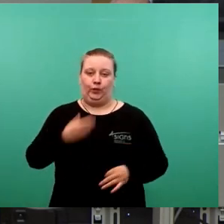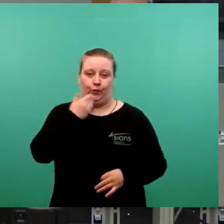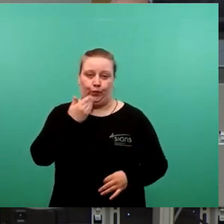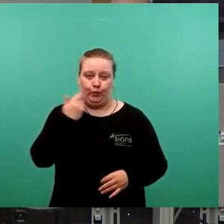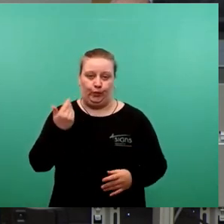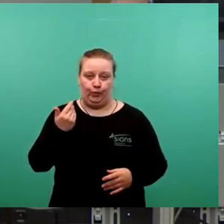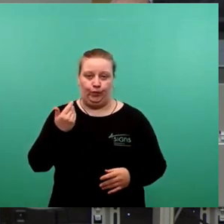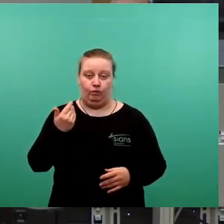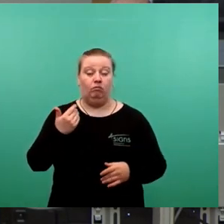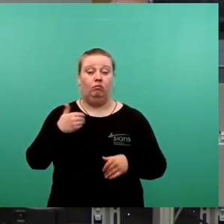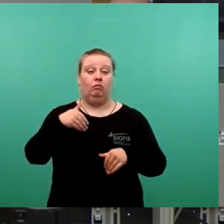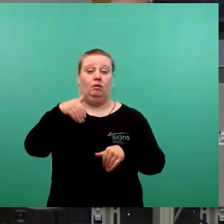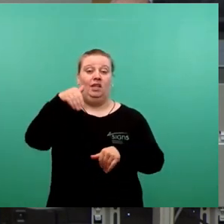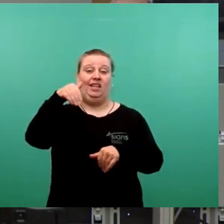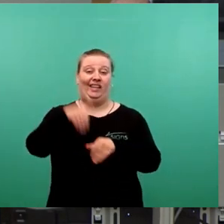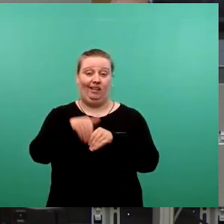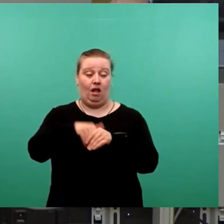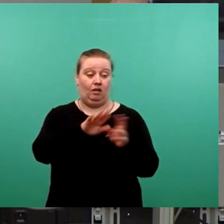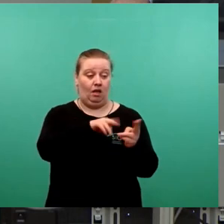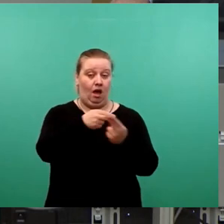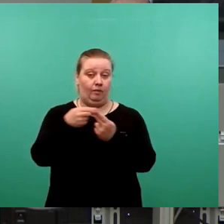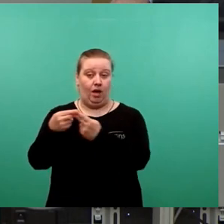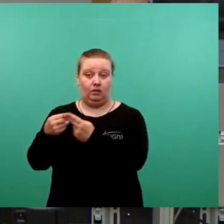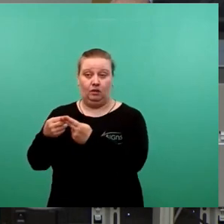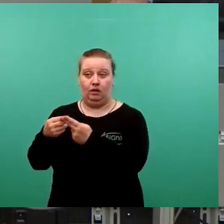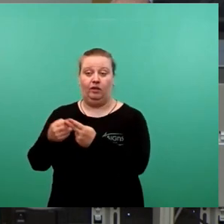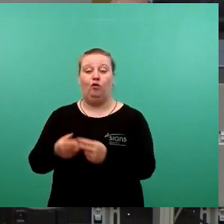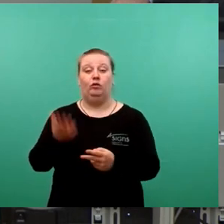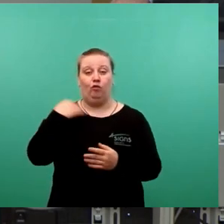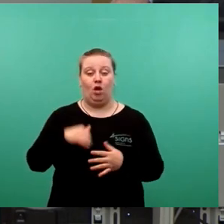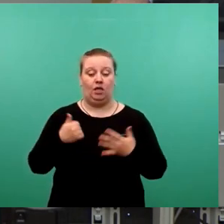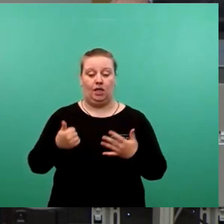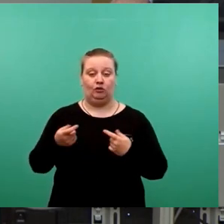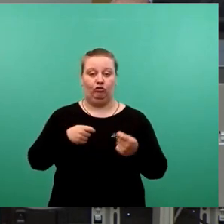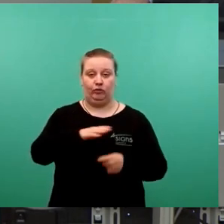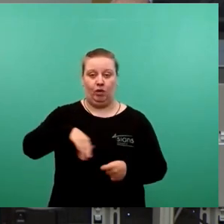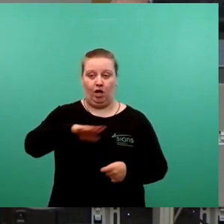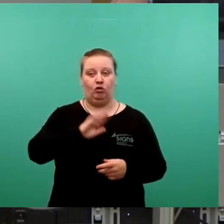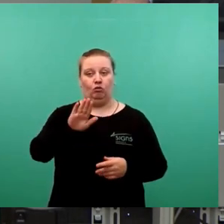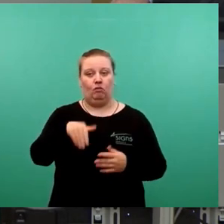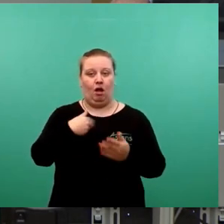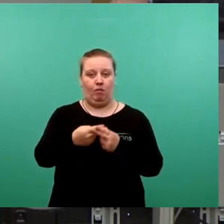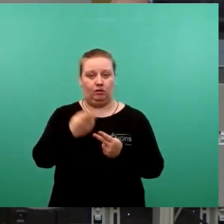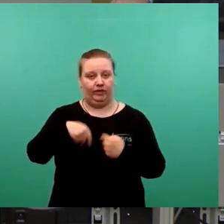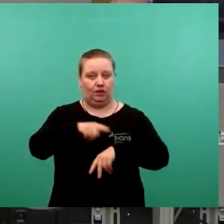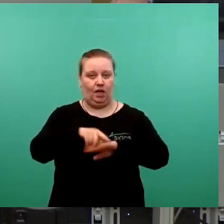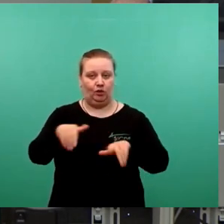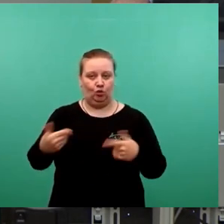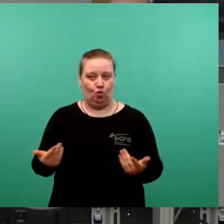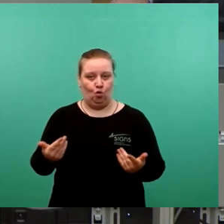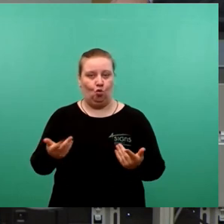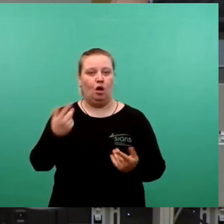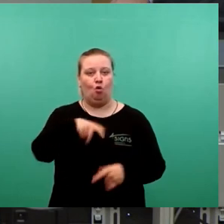inhaltliche Zuschnitt der nunmehr sechs Geschäftsbereiche entspricht den Erfordernissen unserer Zeit und wurden auch vom